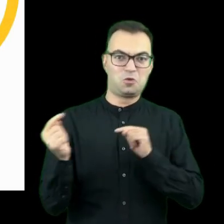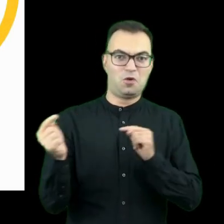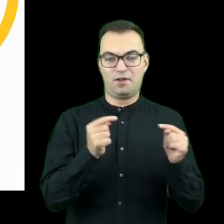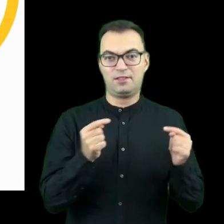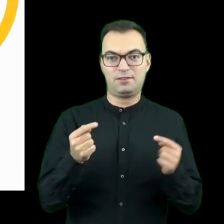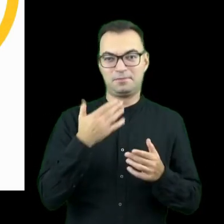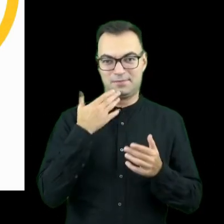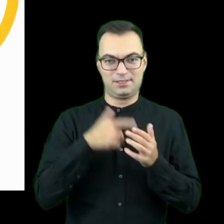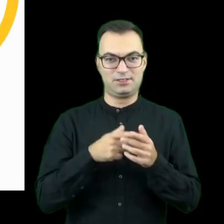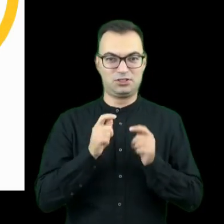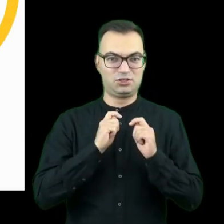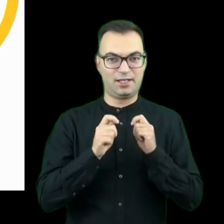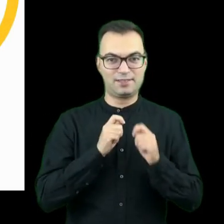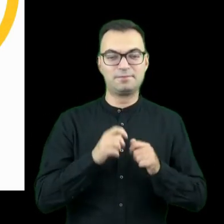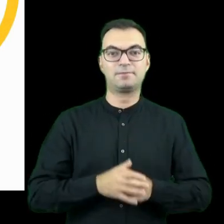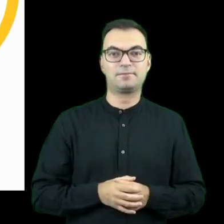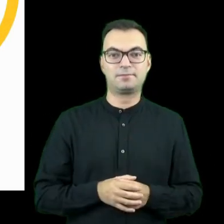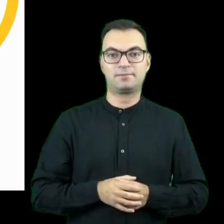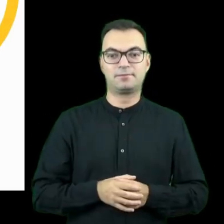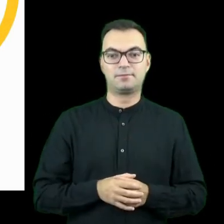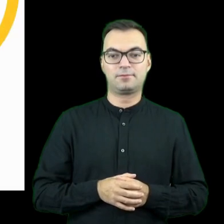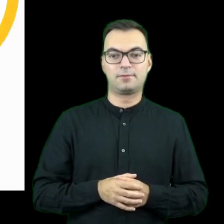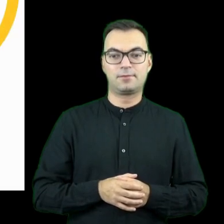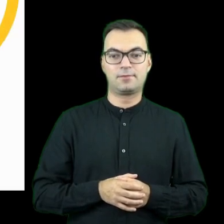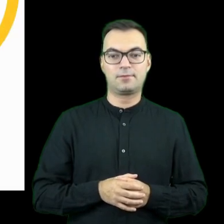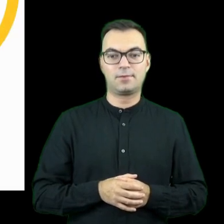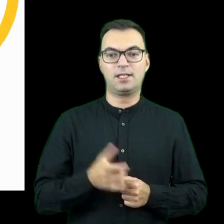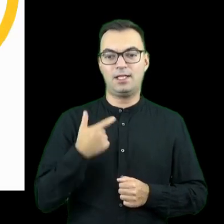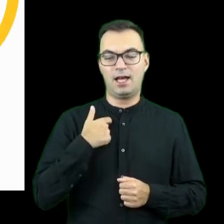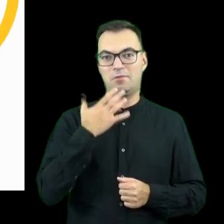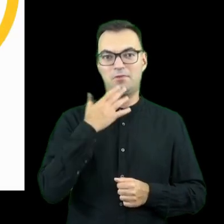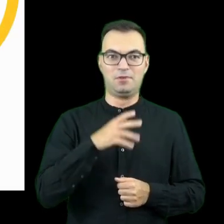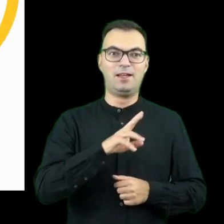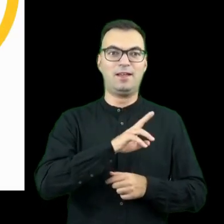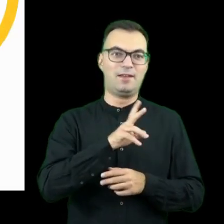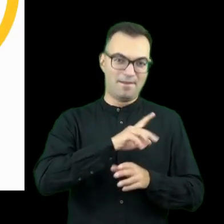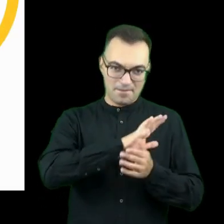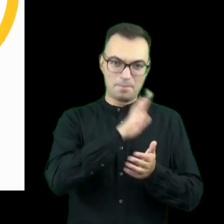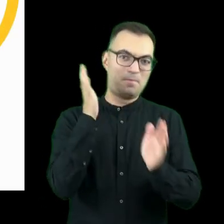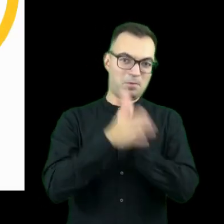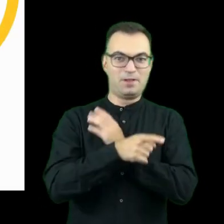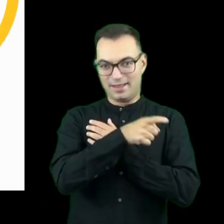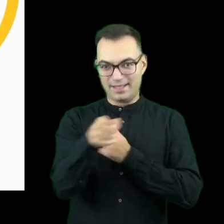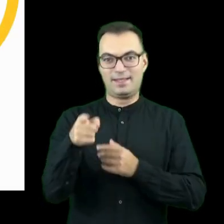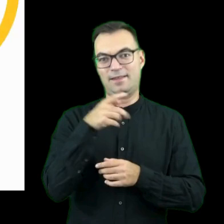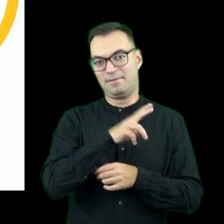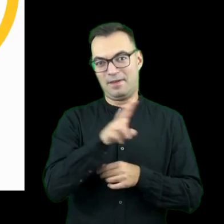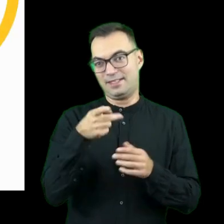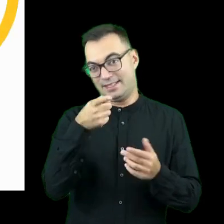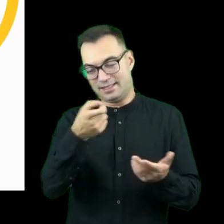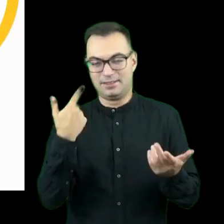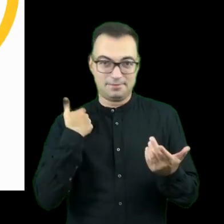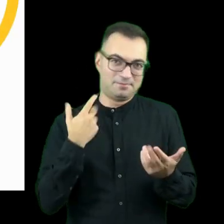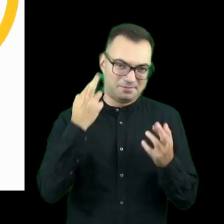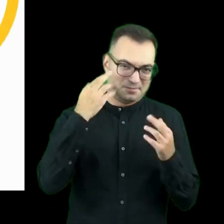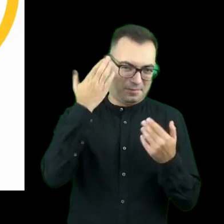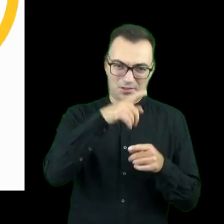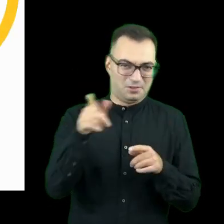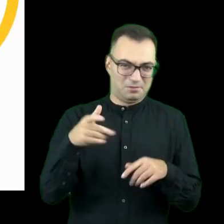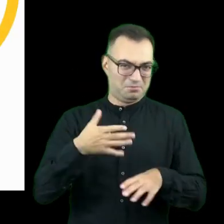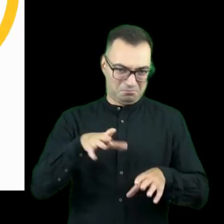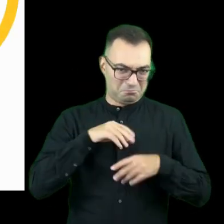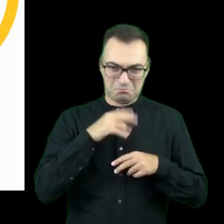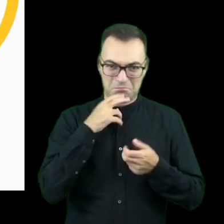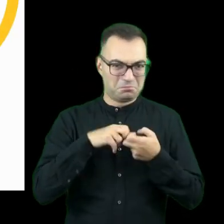tego czatu. Ja będę do Was mówił, używając formy was ty, bo wydaje mi ona się bardziej naturalna. Mam nadzieję, że dla Was to jest